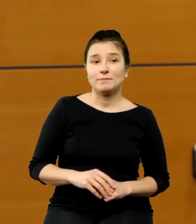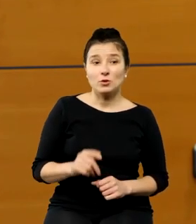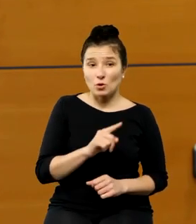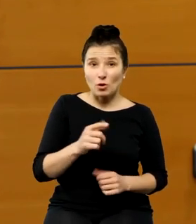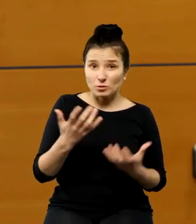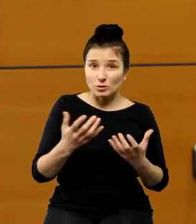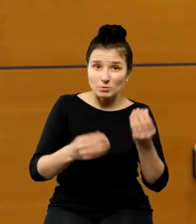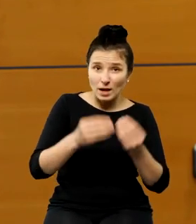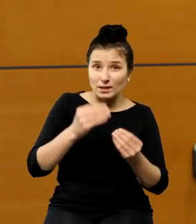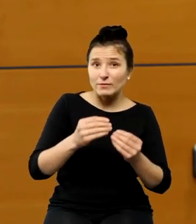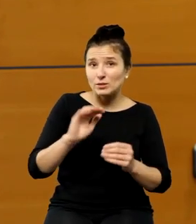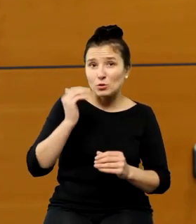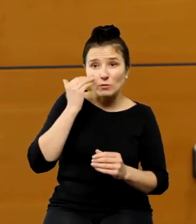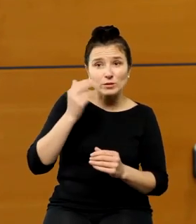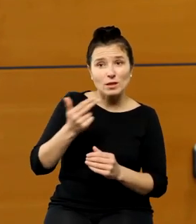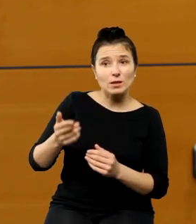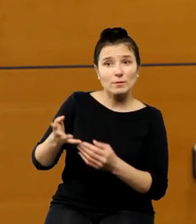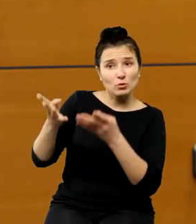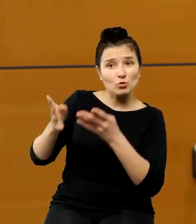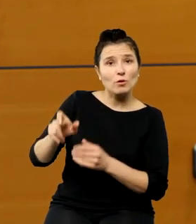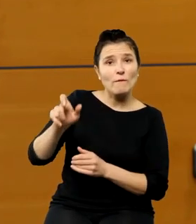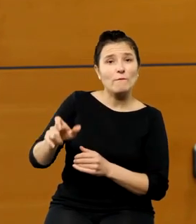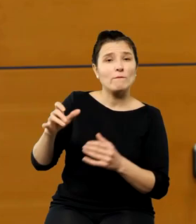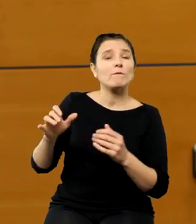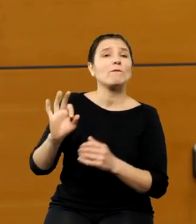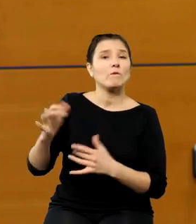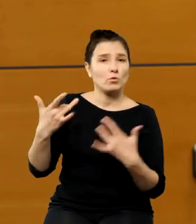Mikołaju Koperniku, jego życiu, jego dokonaniach